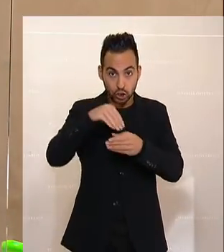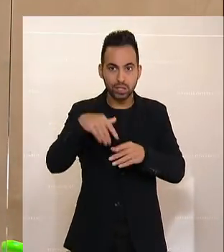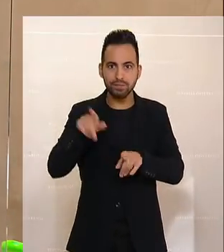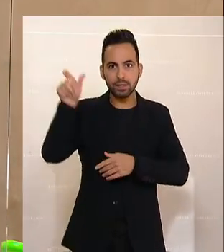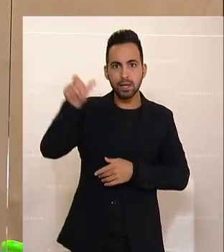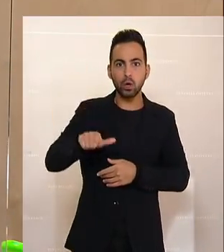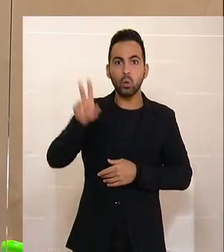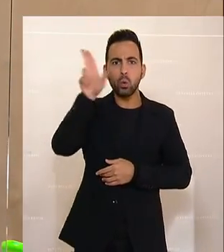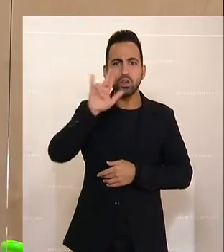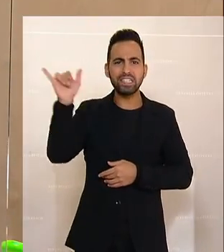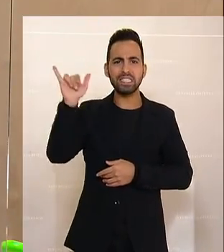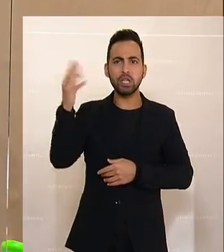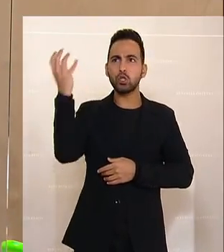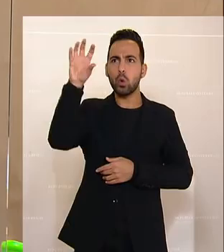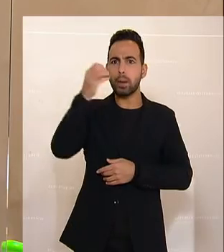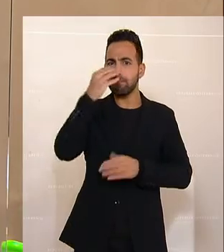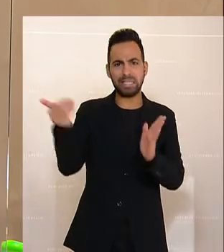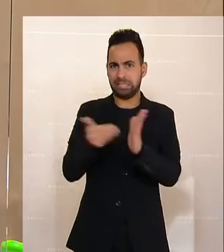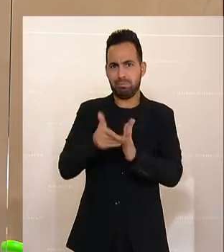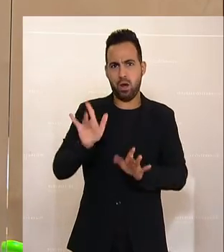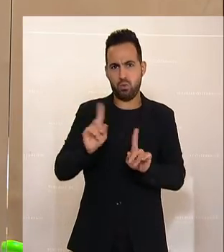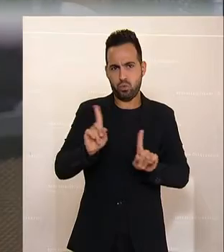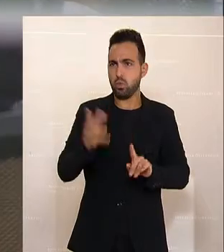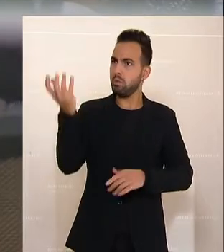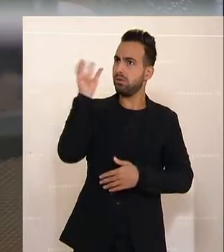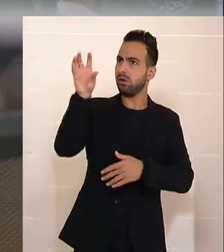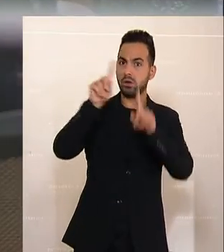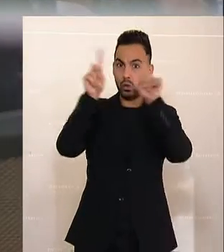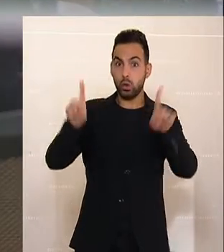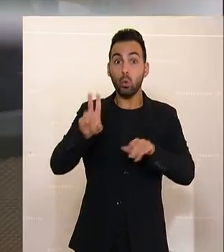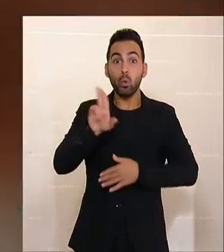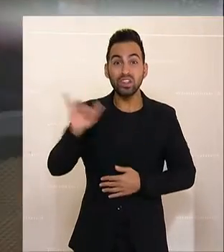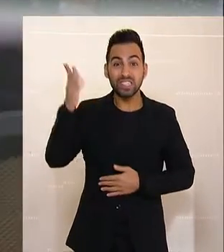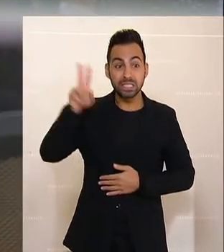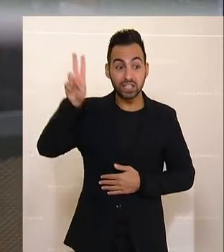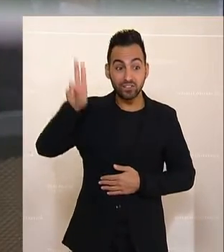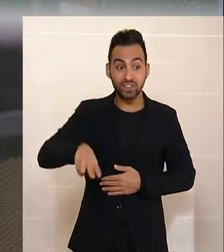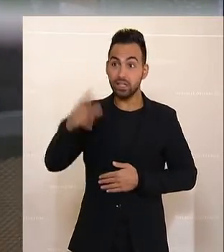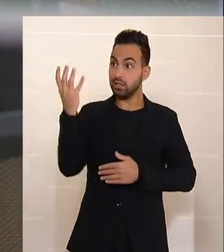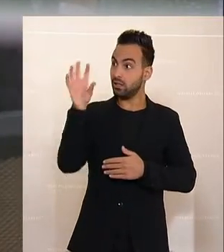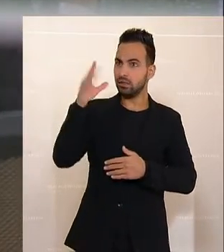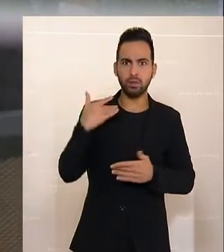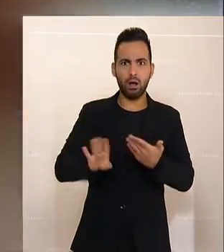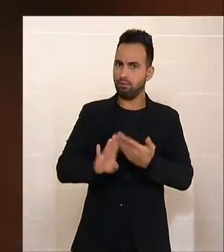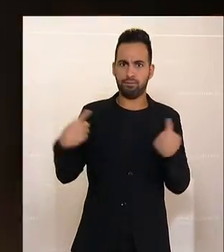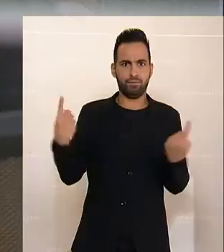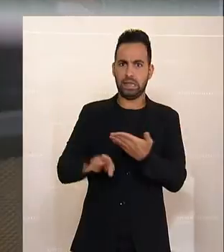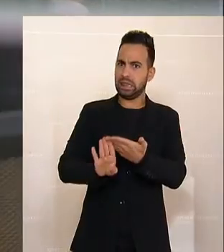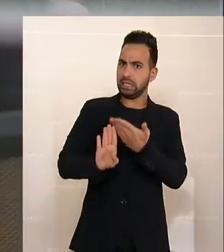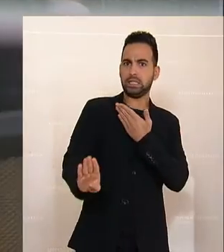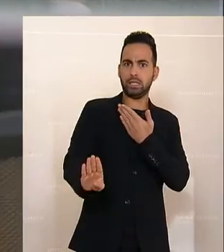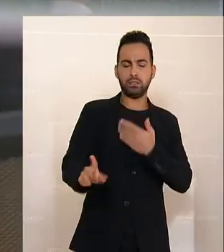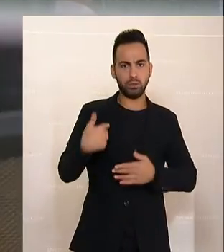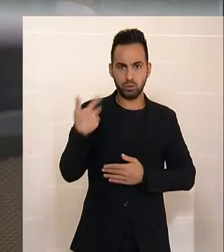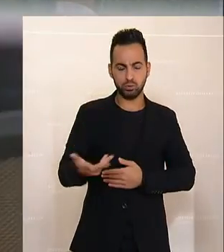Universitätslogo verwendet wird und von dem sich die Universität Wien distanziert, finde ich